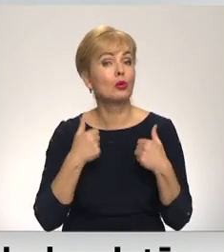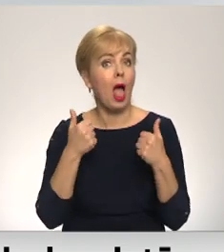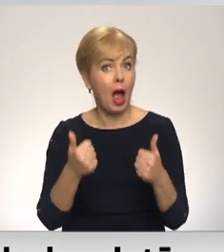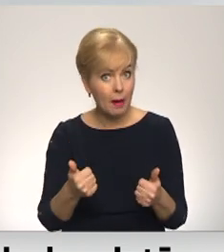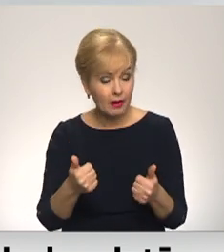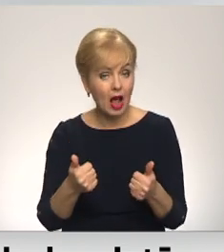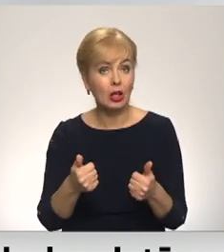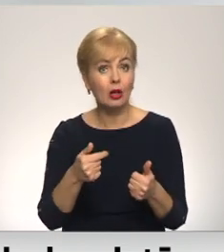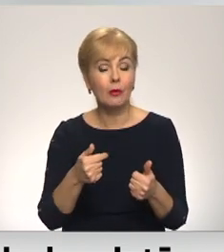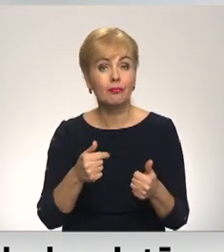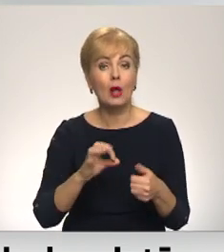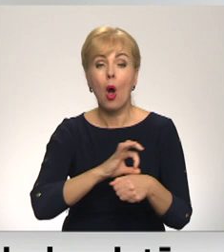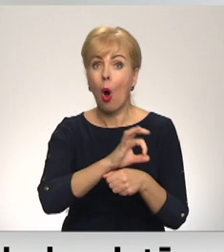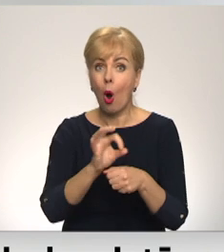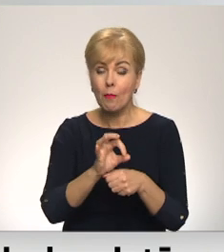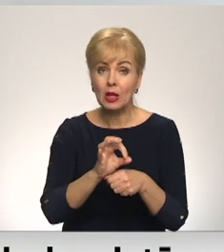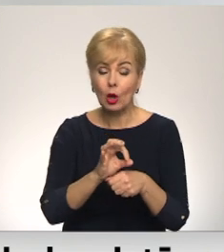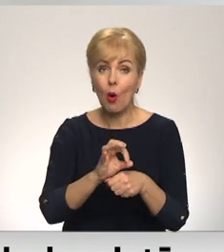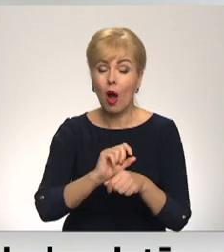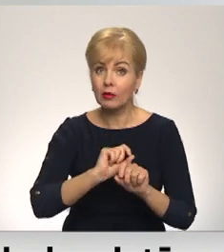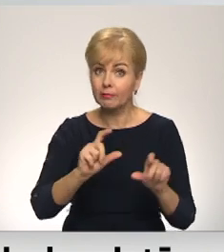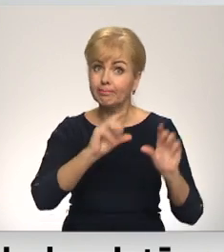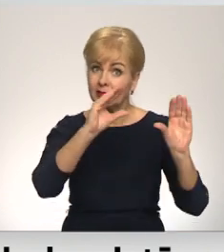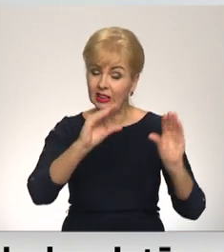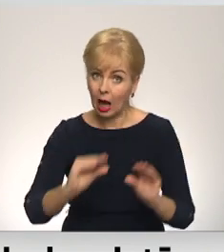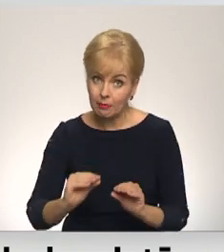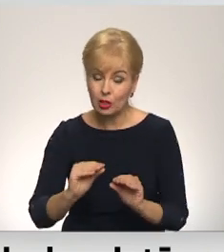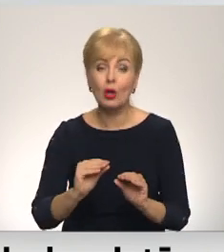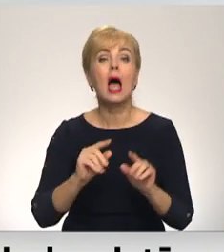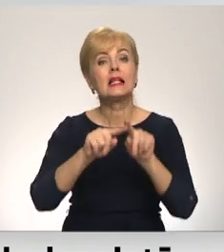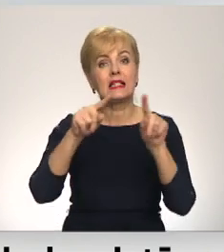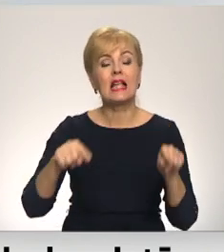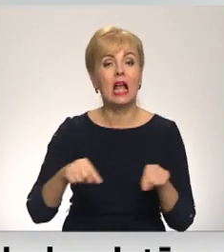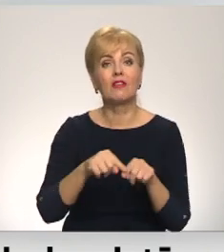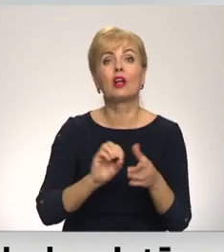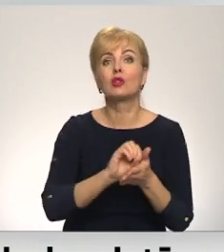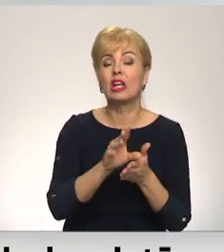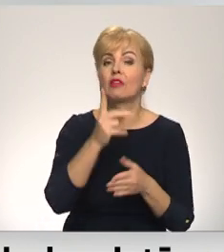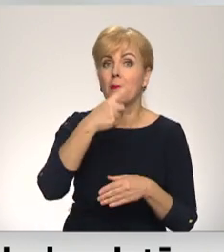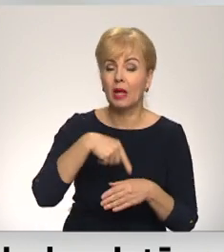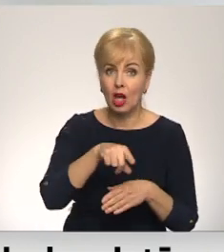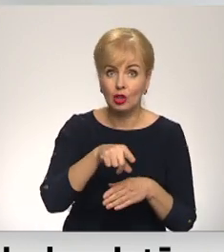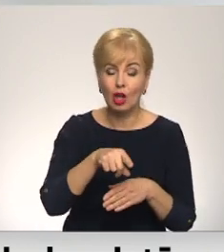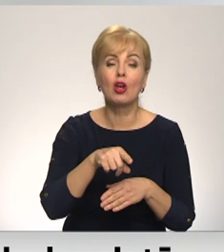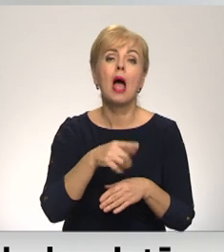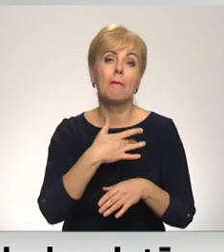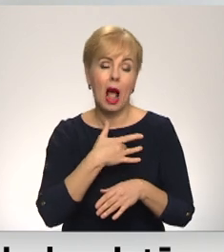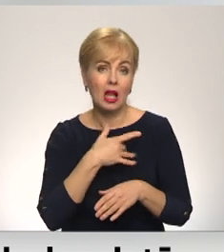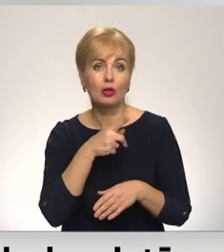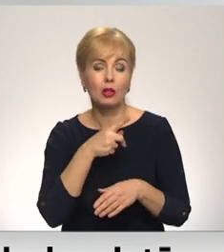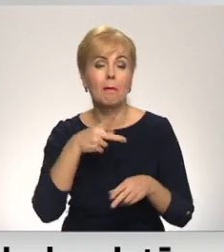un Omikrona vilnas pūs noplats, tad visticamāk šos certifikātu sistēmu un certifikātu prasīšanu, mēs visticamāk